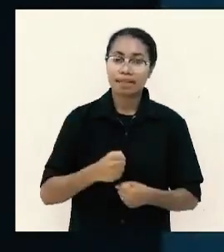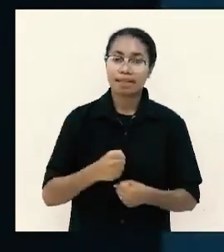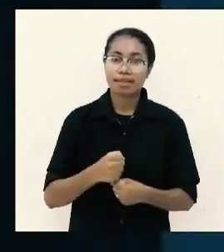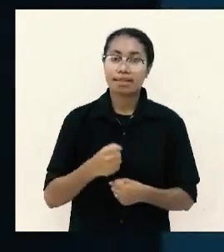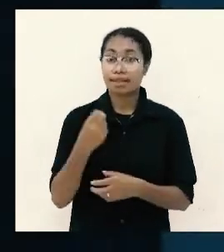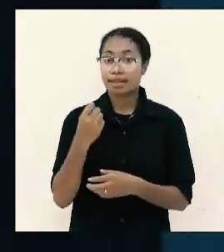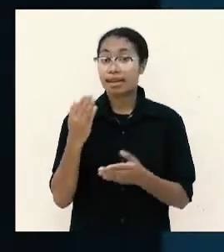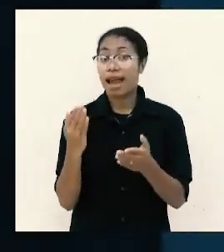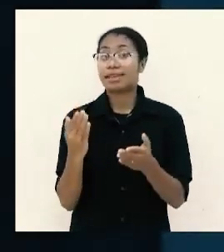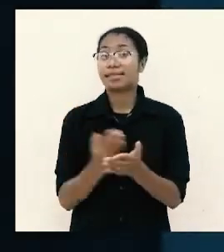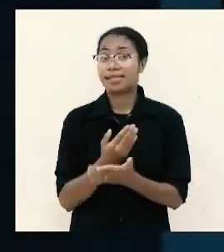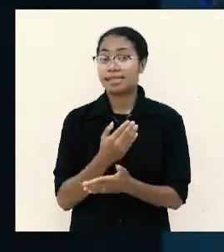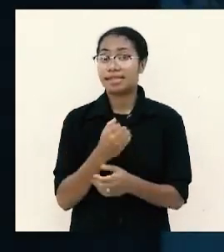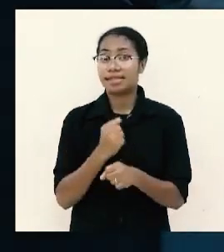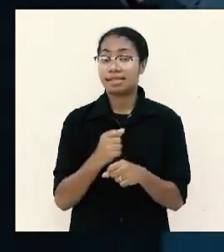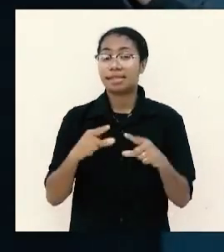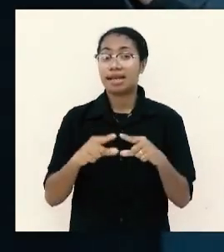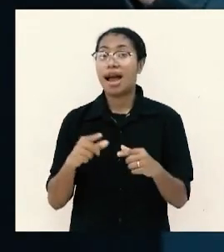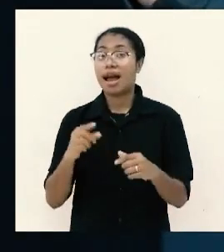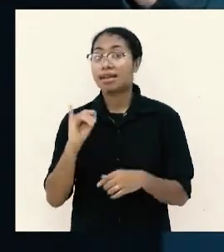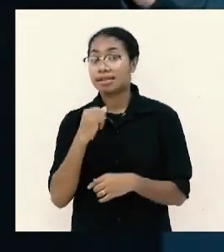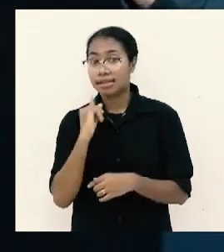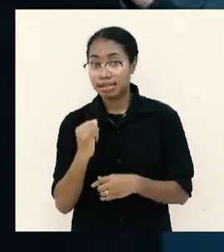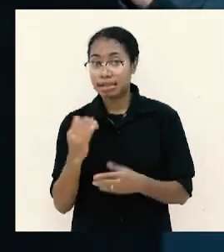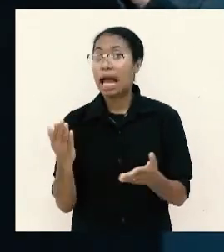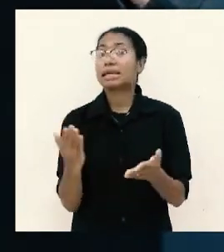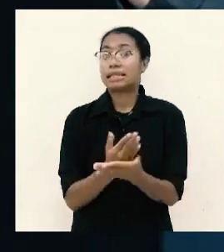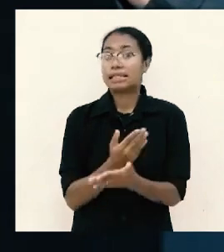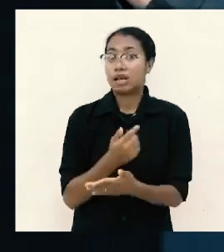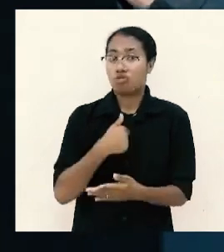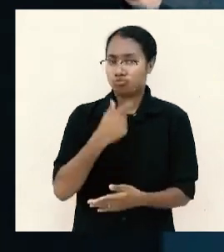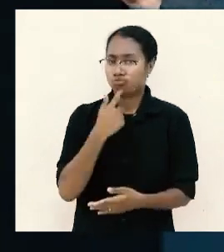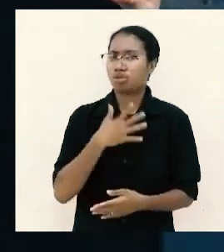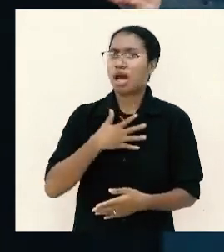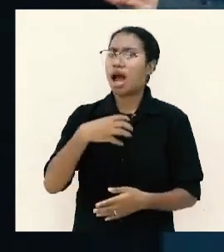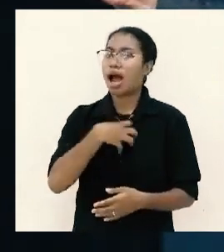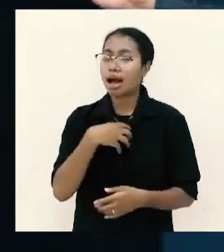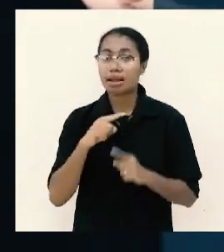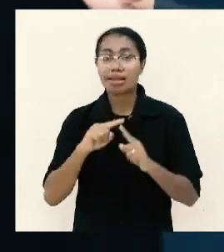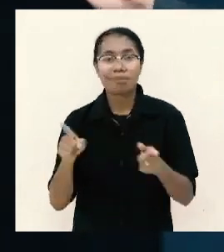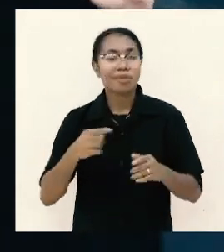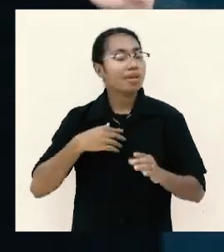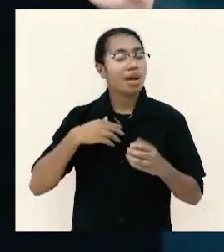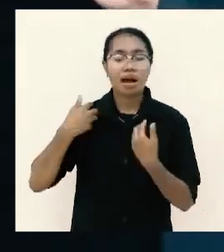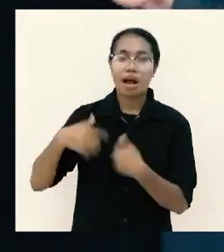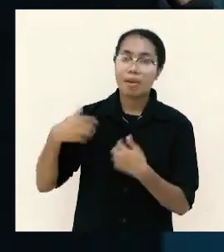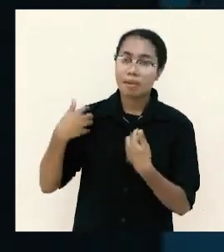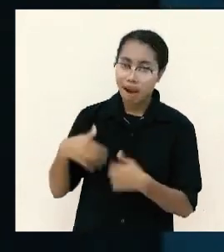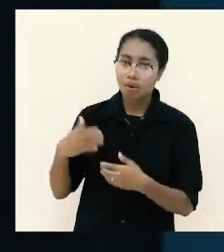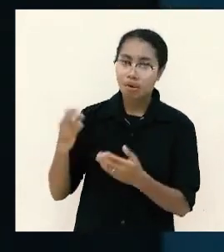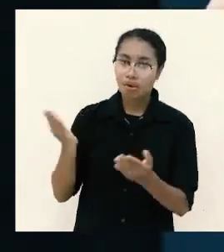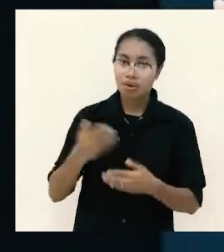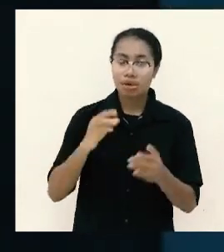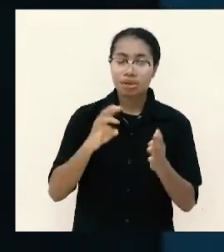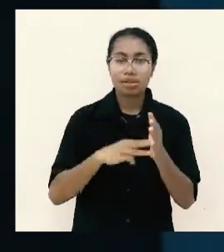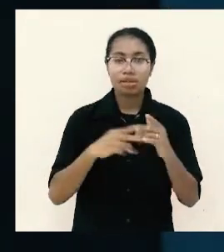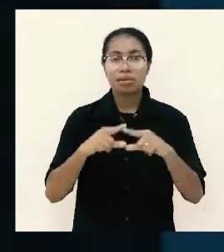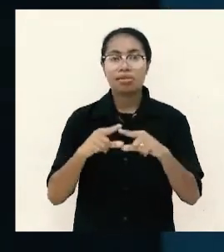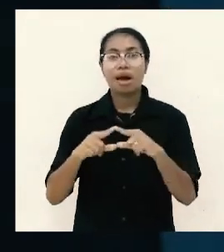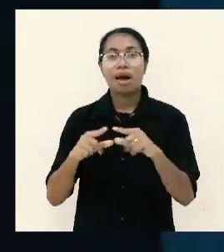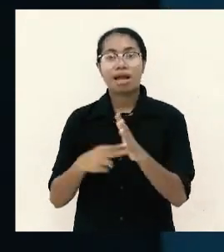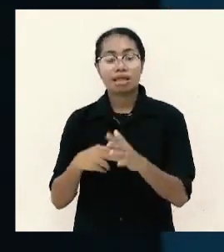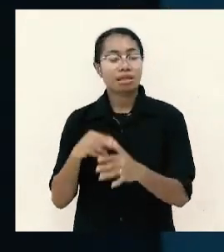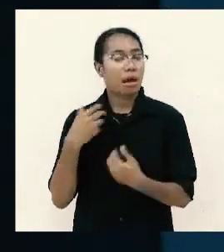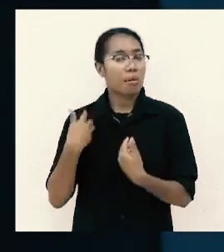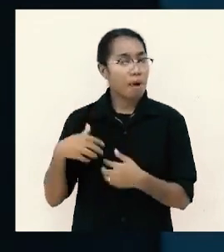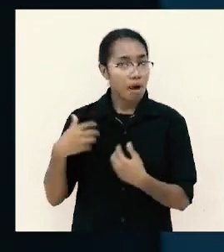pergunakan dan kata lain dia nolak apa yang diberikan oleh jemaat korintus lalu di 2 korintus 11